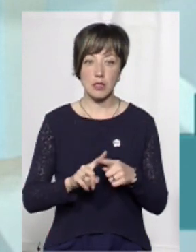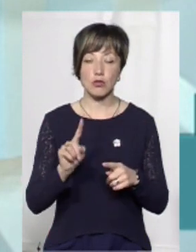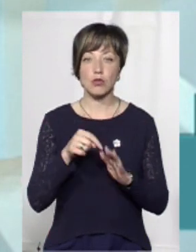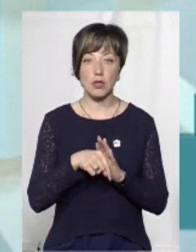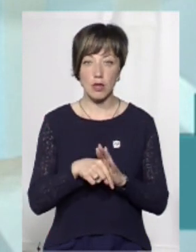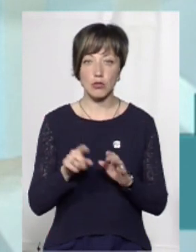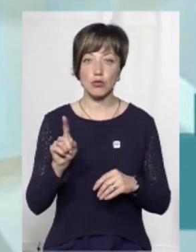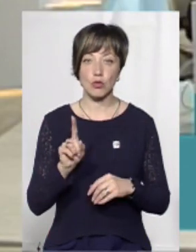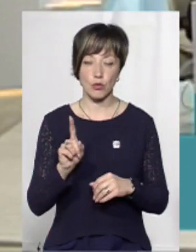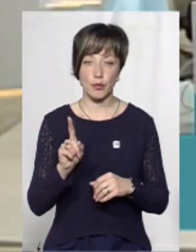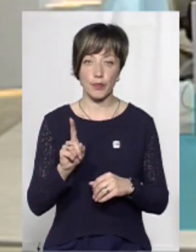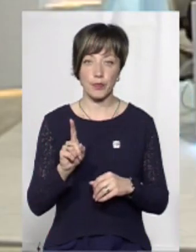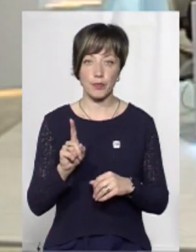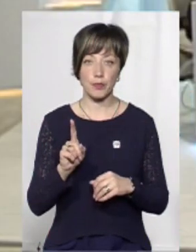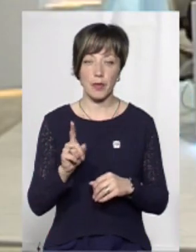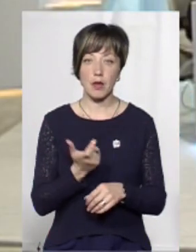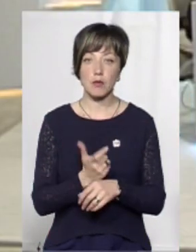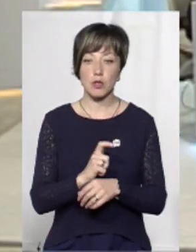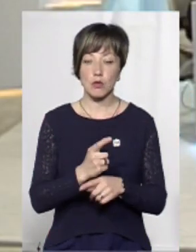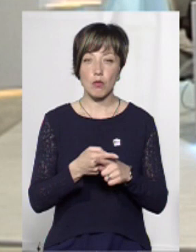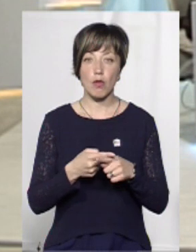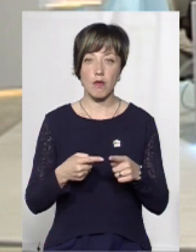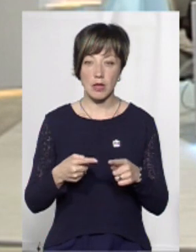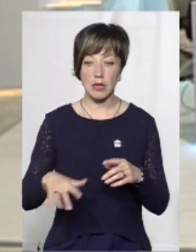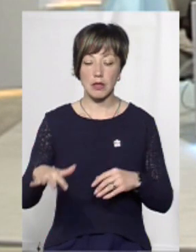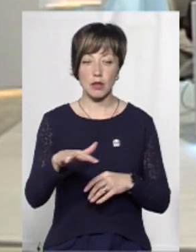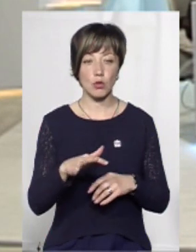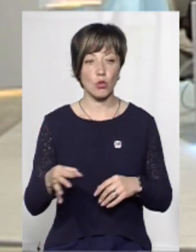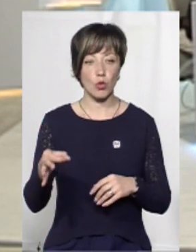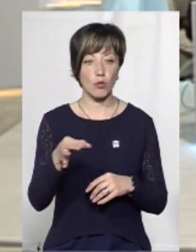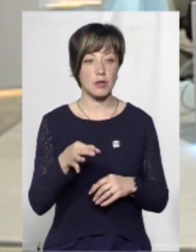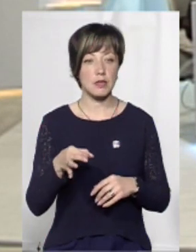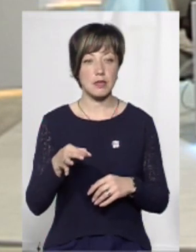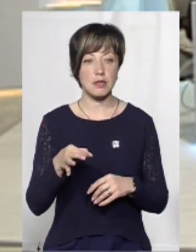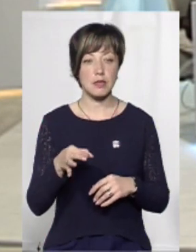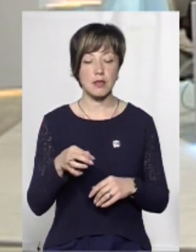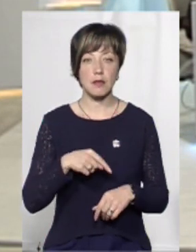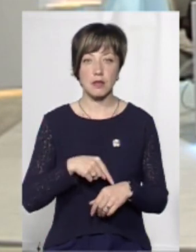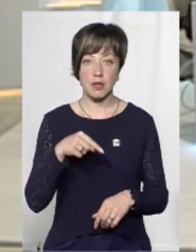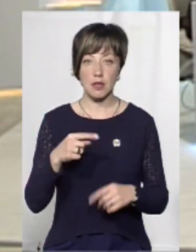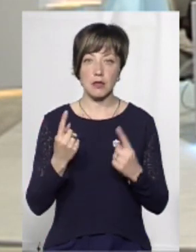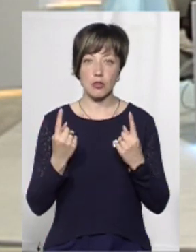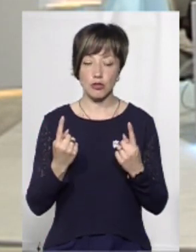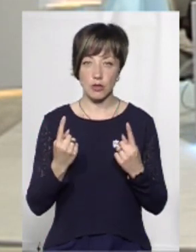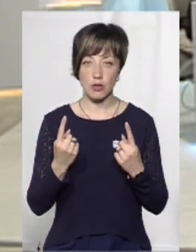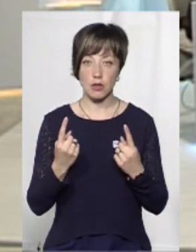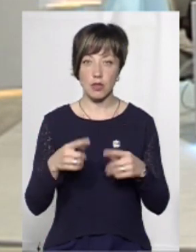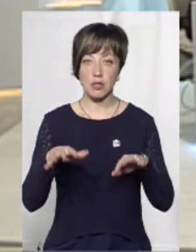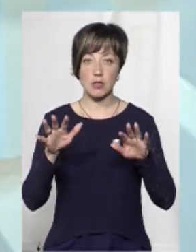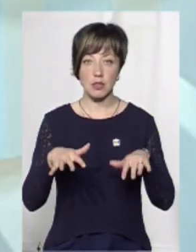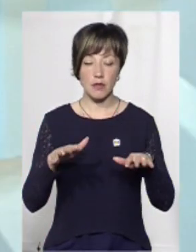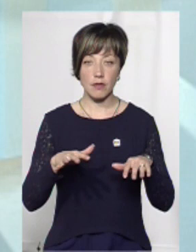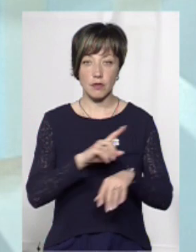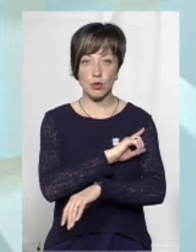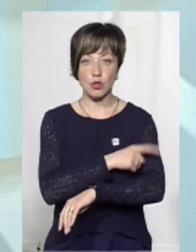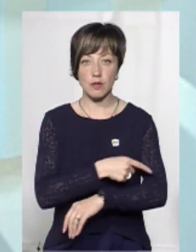про що говорить? При те, що більша половина територій області зазнала значних зливових